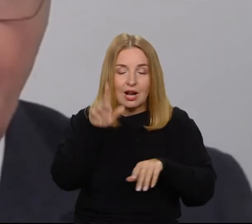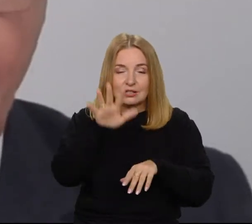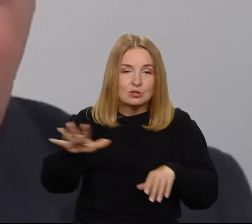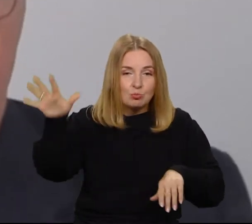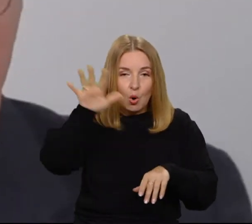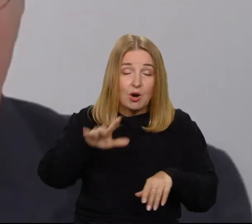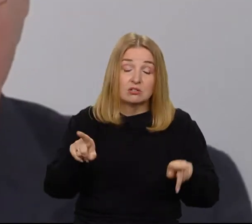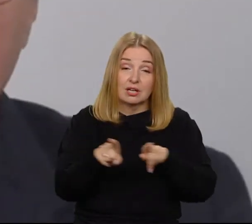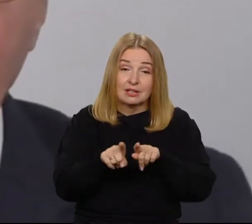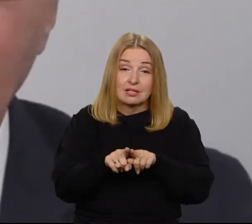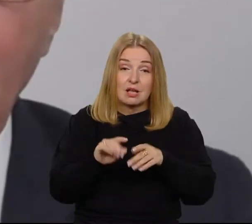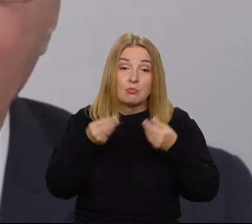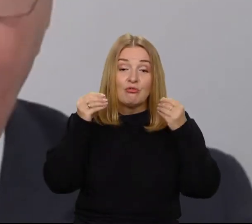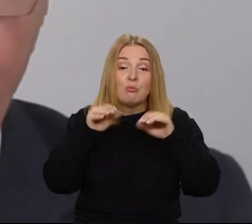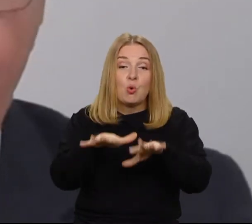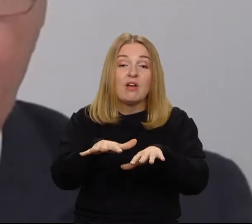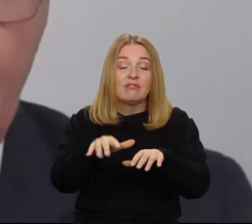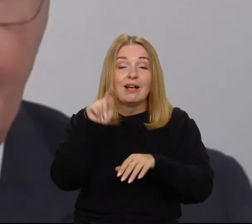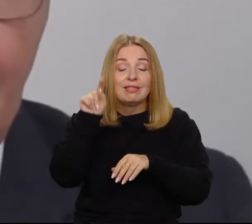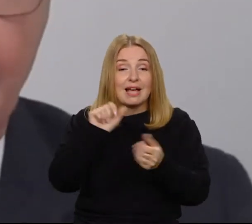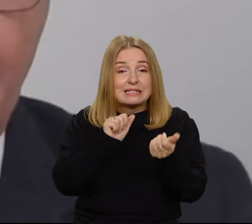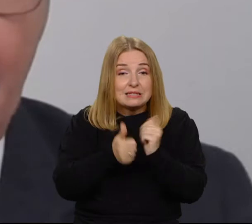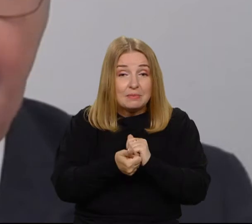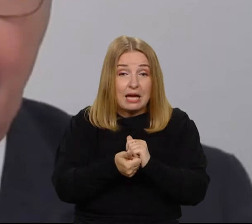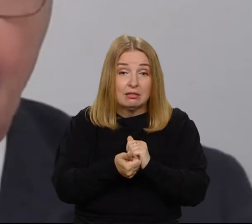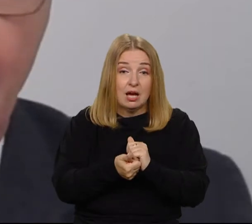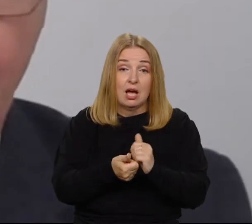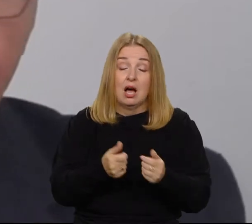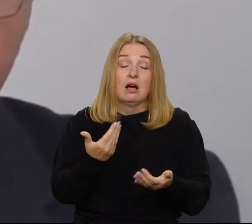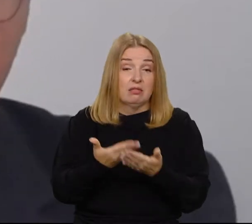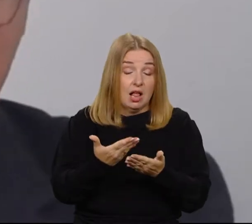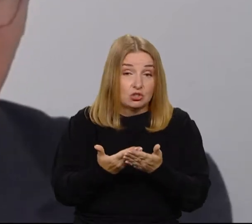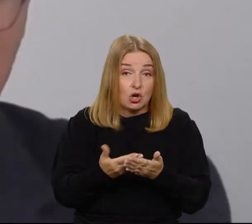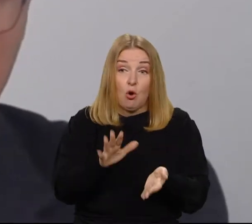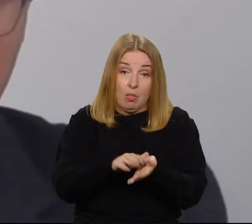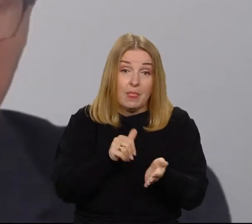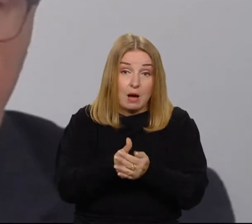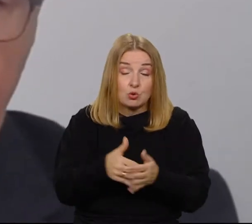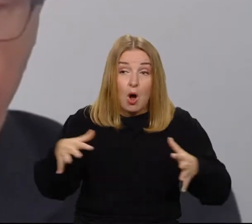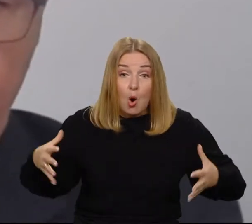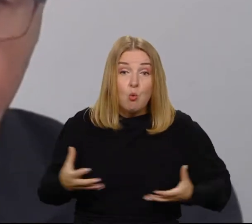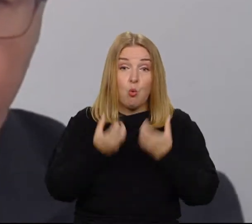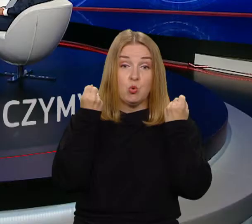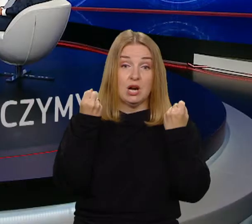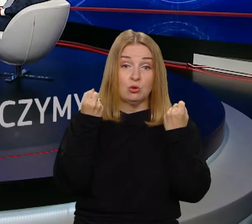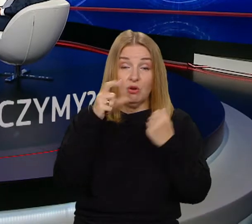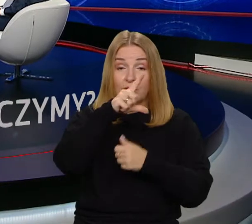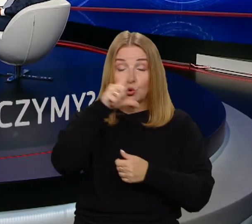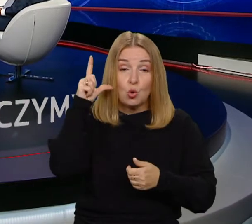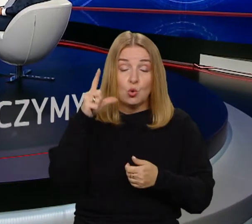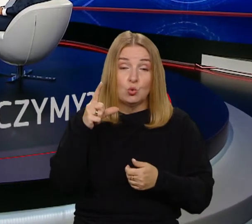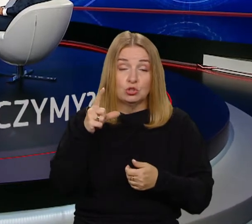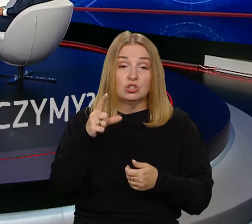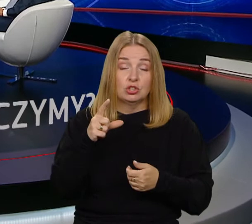środowisko, tak żeby na przykład ratować się przed katastrofą klimatyczną. Więc te powiedzi będą